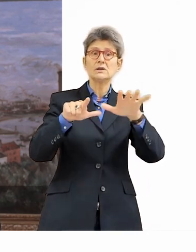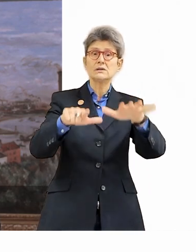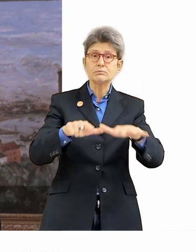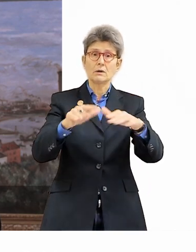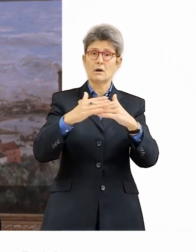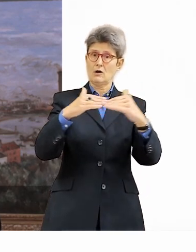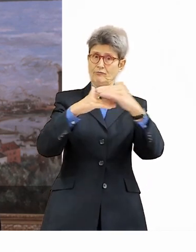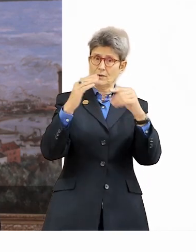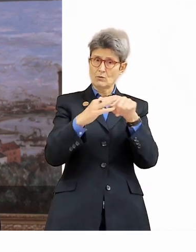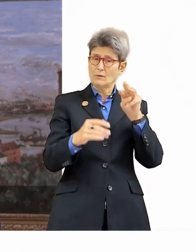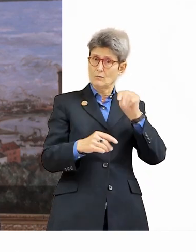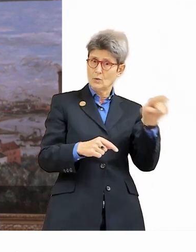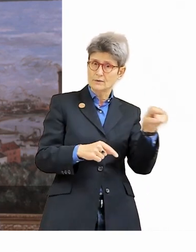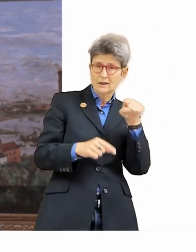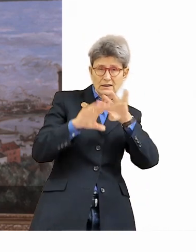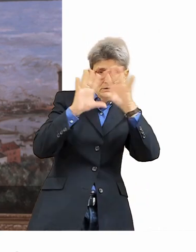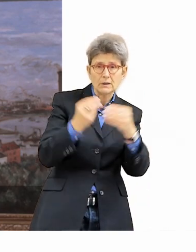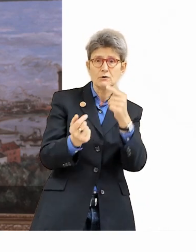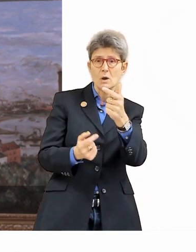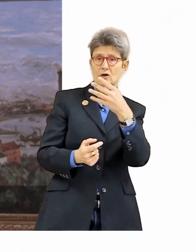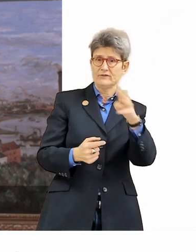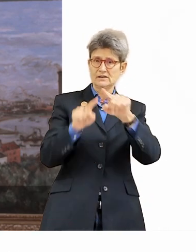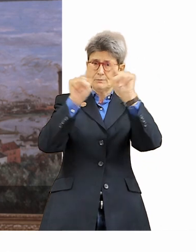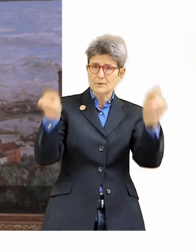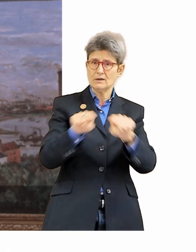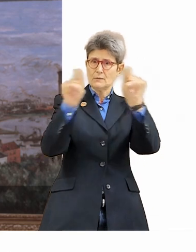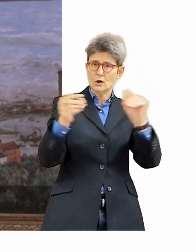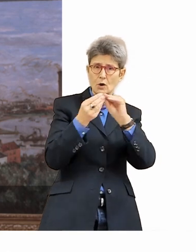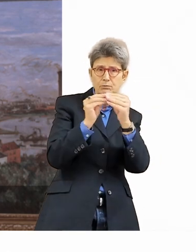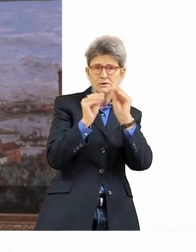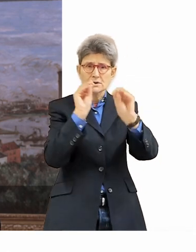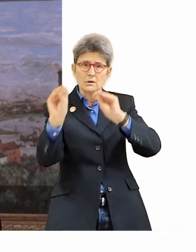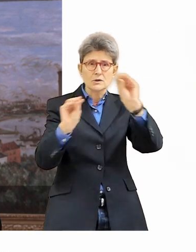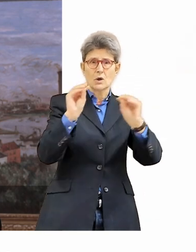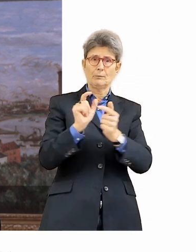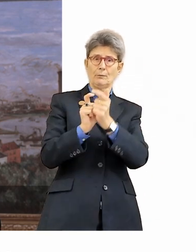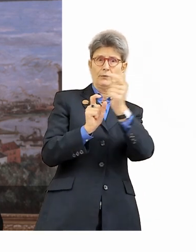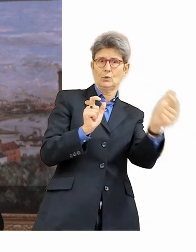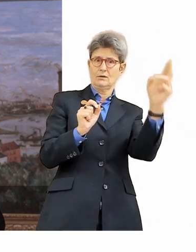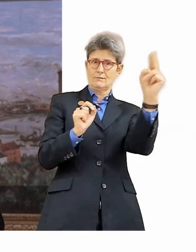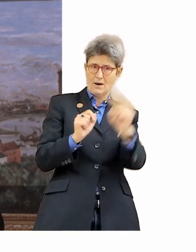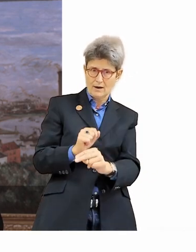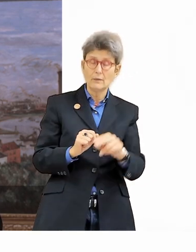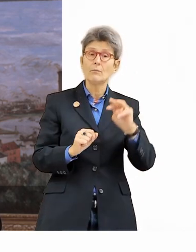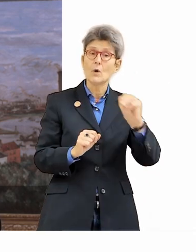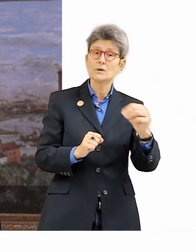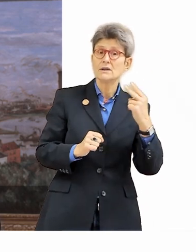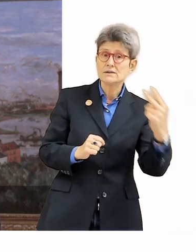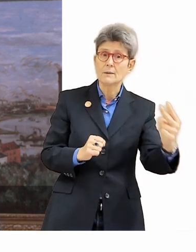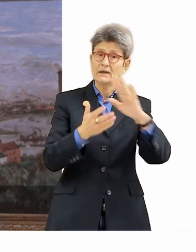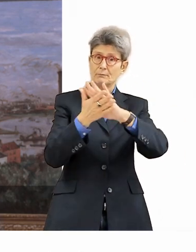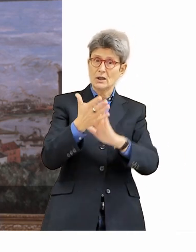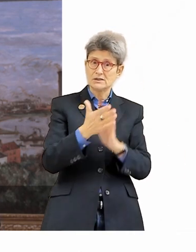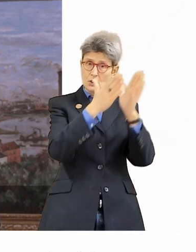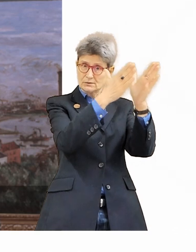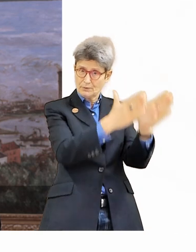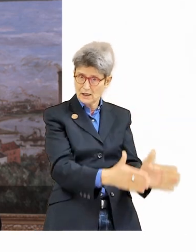der Waterloo Bridge zu studieren. Und das ist das Besondere. Insgesamt entstehen 42 Kompositionen dieser 1817 errichteten